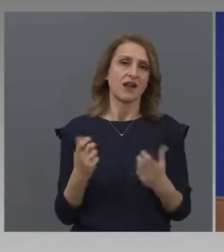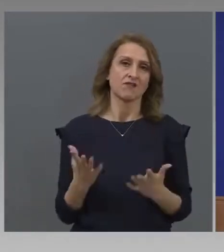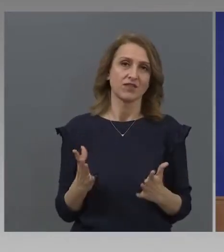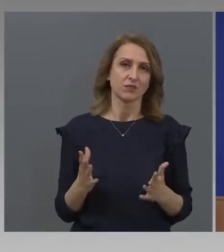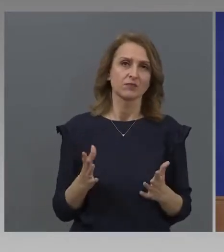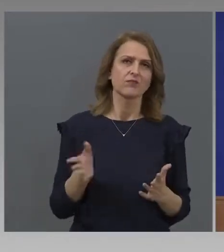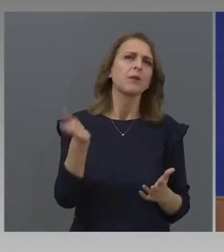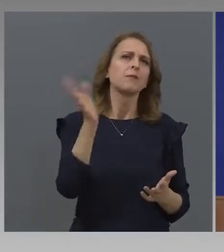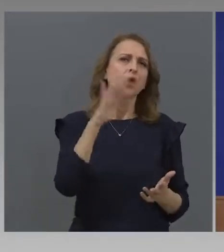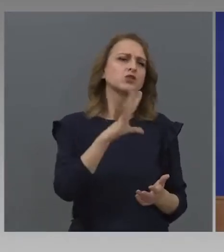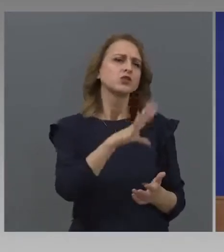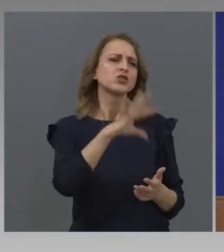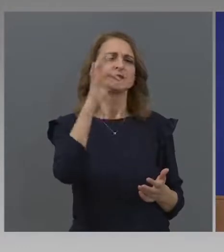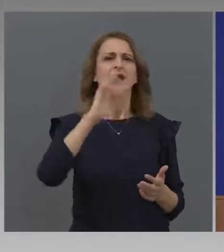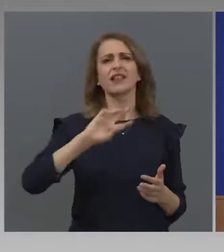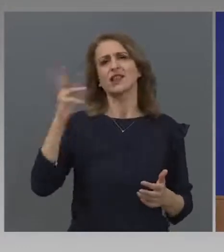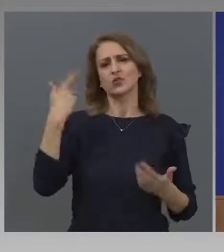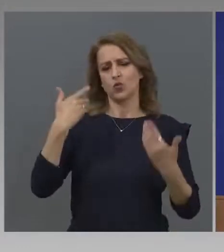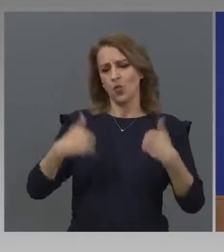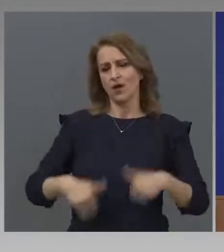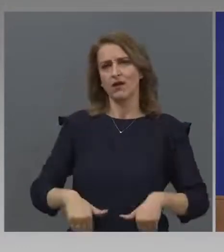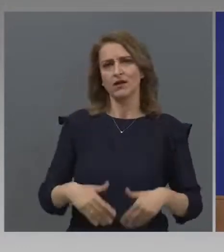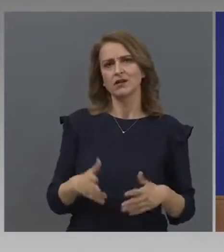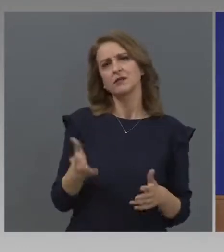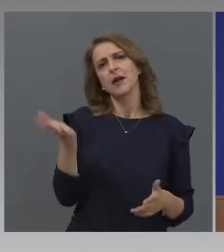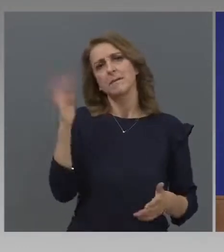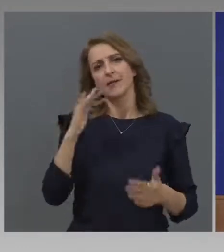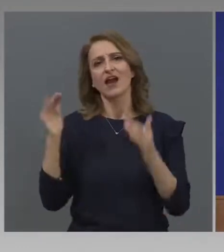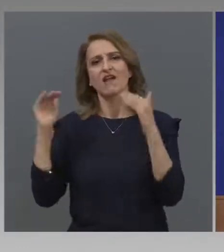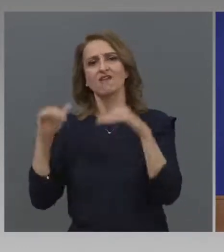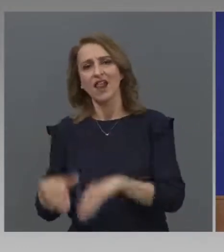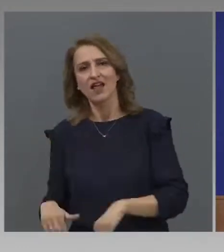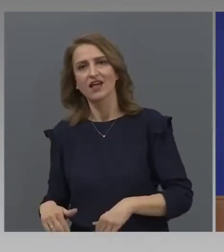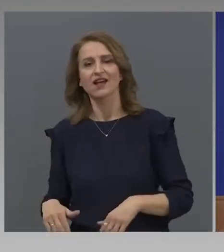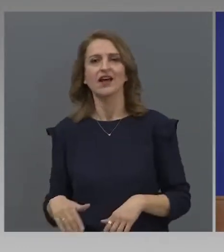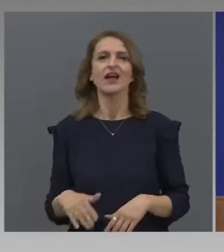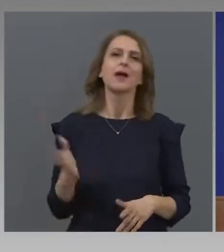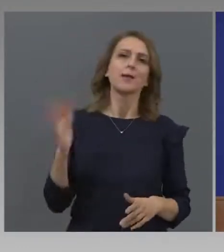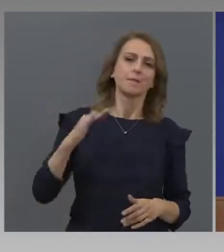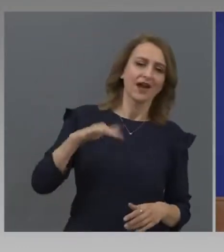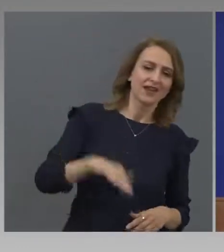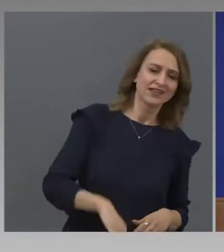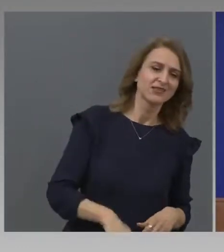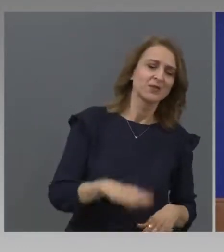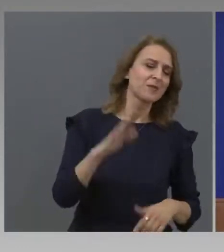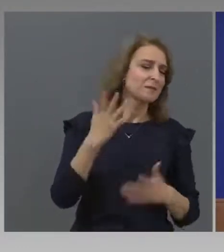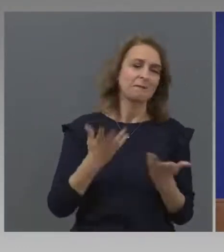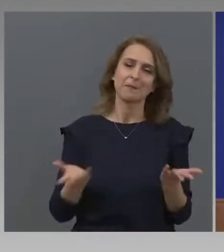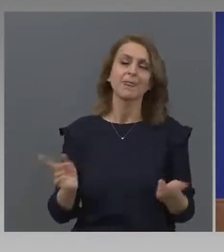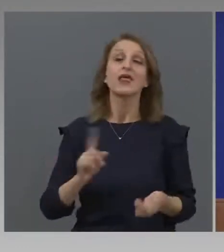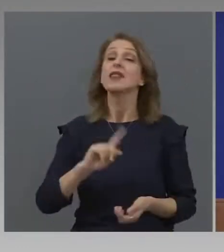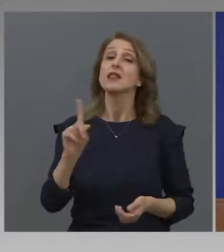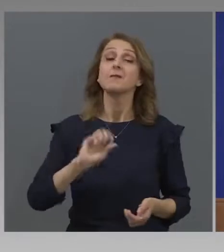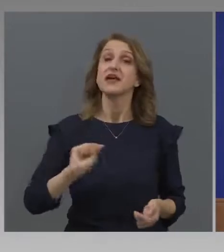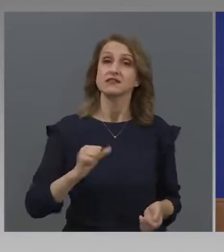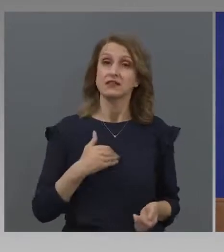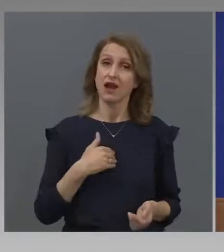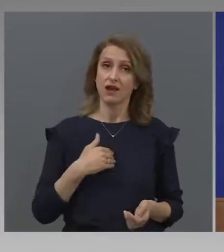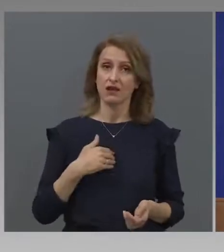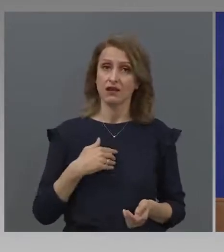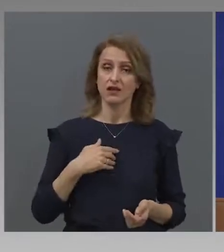това си изберете друг. Ще ви фалира. Пак ще стихнем пакта долу. Не ме е страх от това.